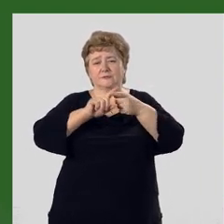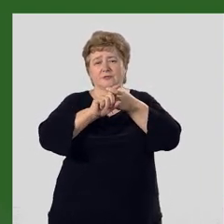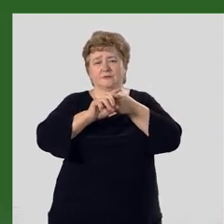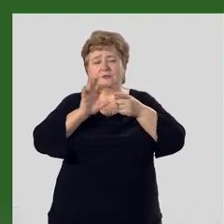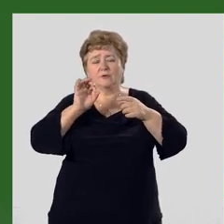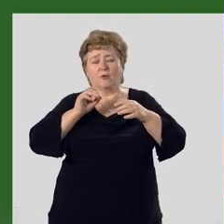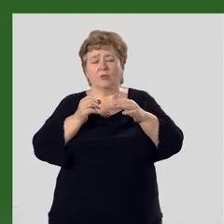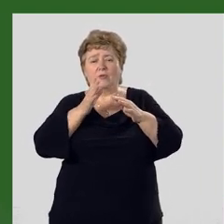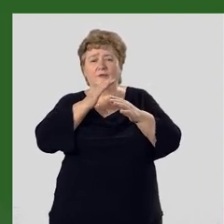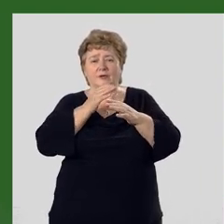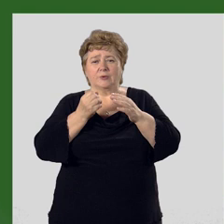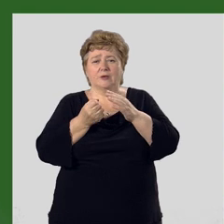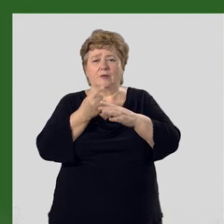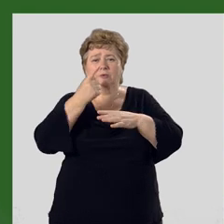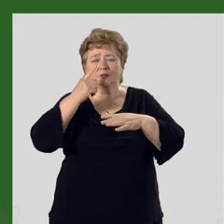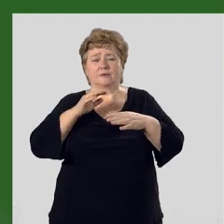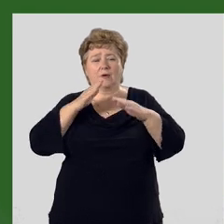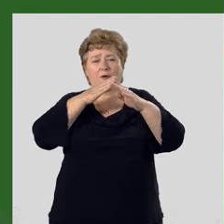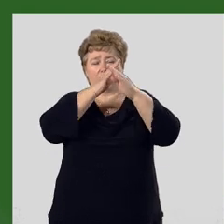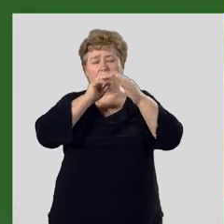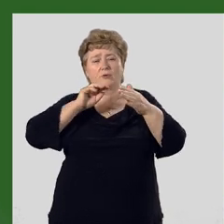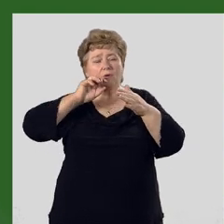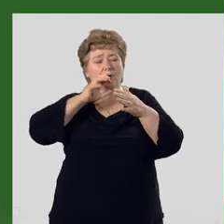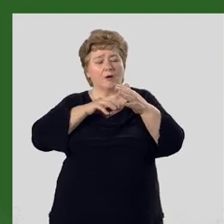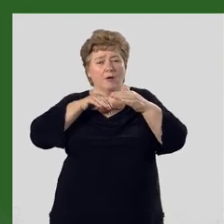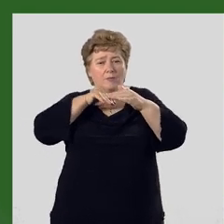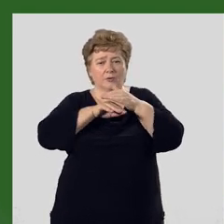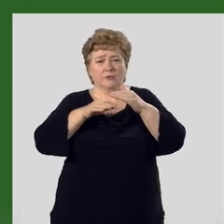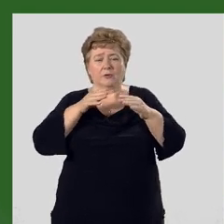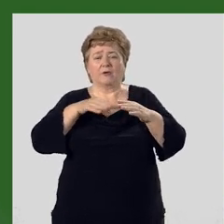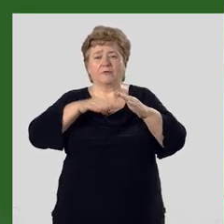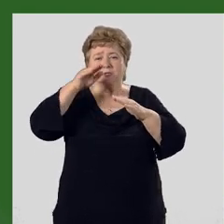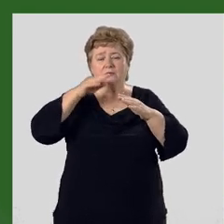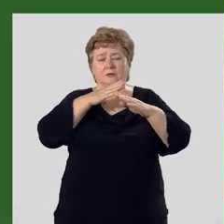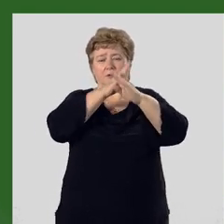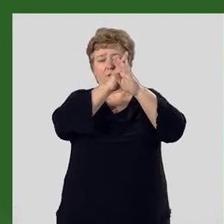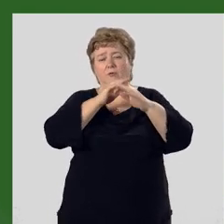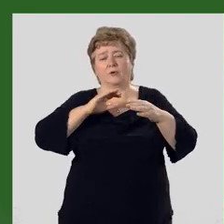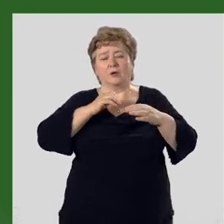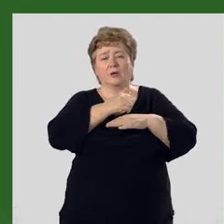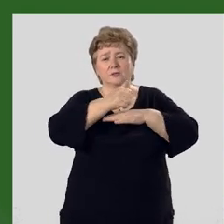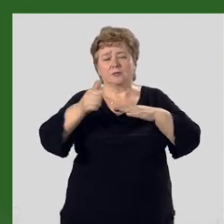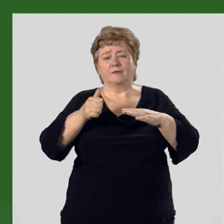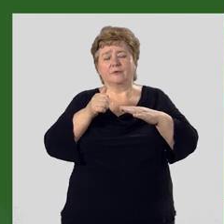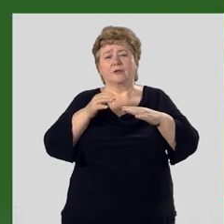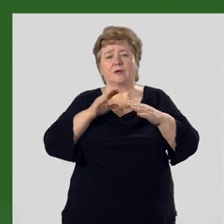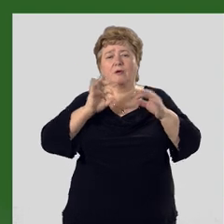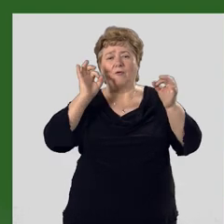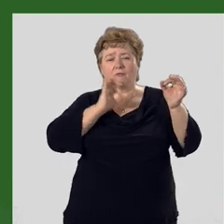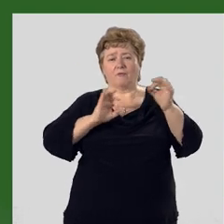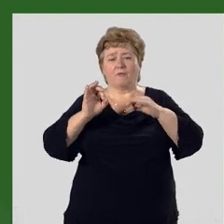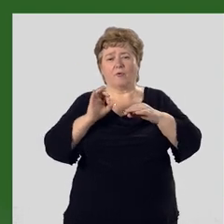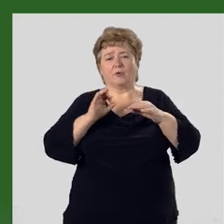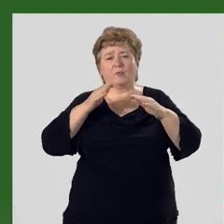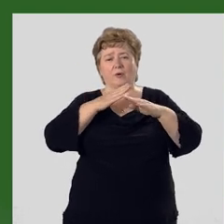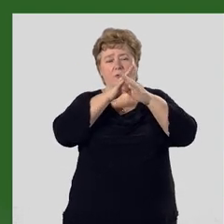зависимости от времени образования горных пород и высоты гор. Основные формы рельефа скалистые